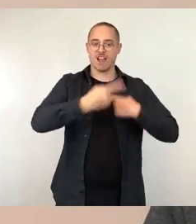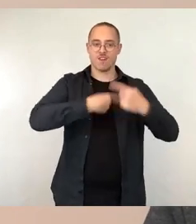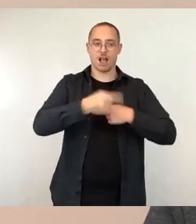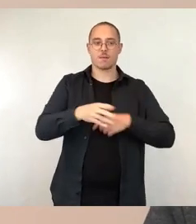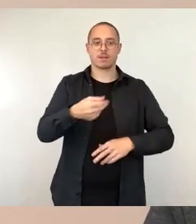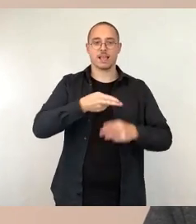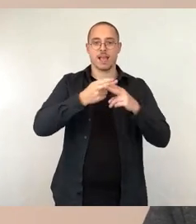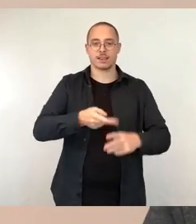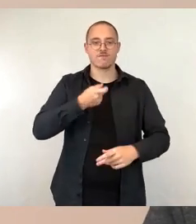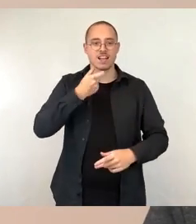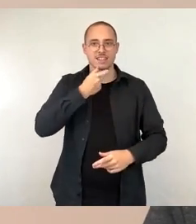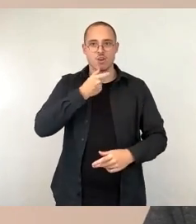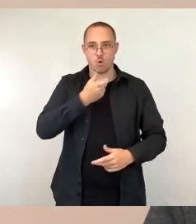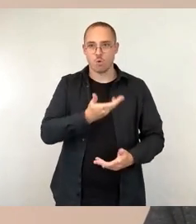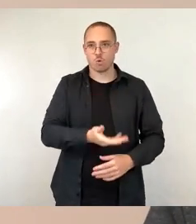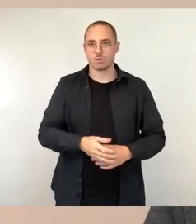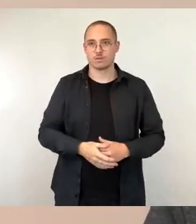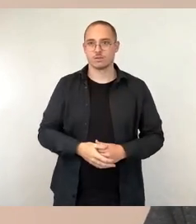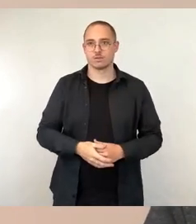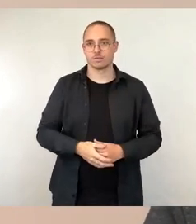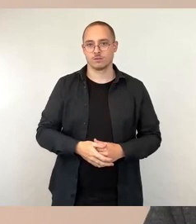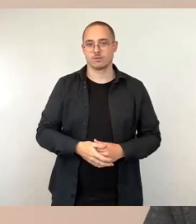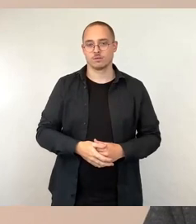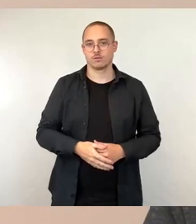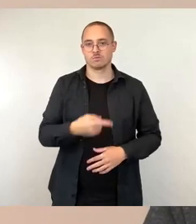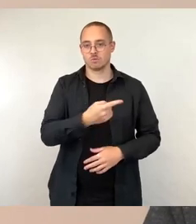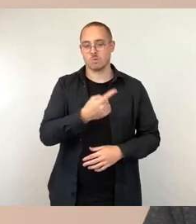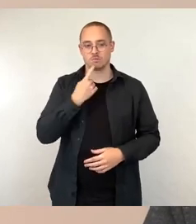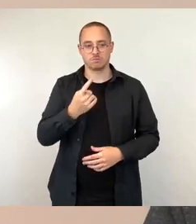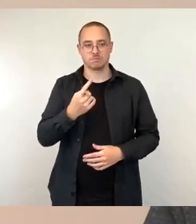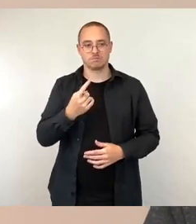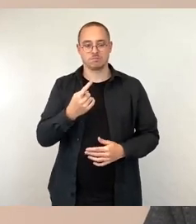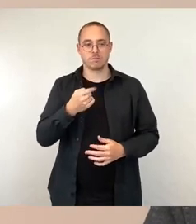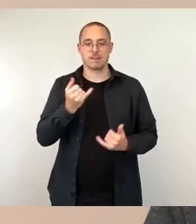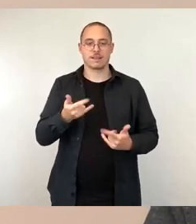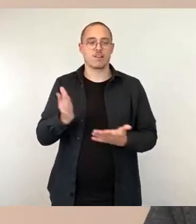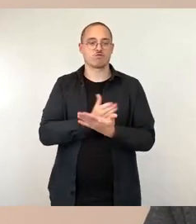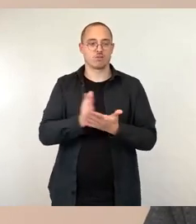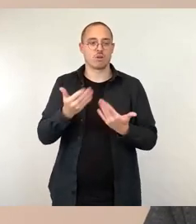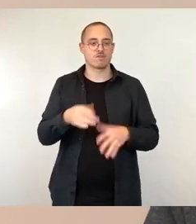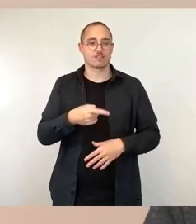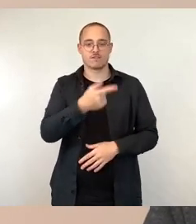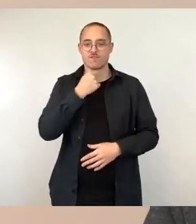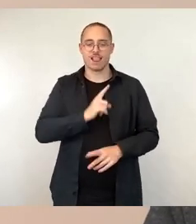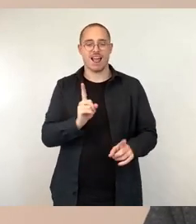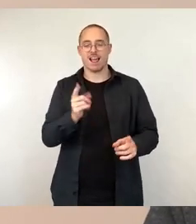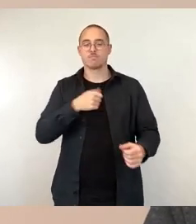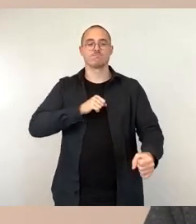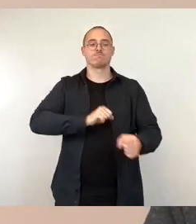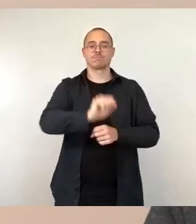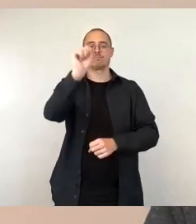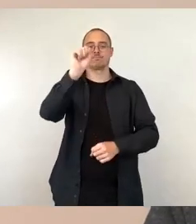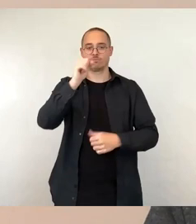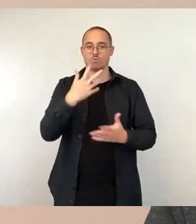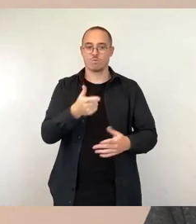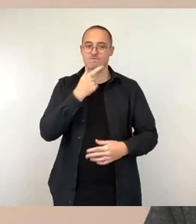dort zuständig ist als Querschnittsamt, hat sich dazu entschieden, dort in Widerspruch zu gehen, um das auch zu klären. Das führt aber im